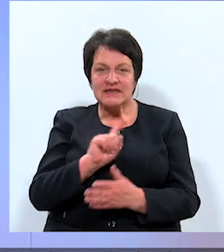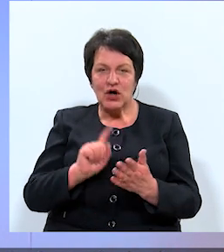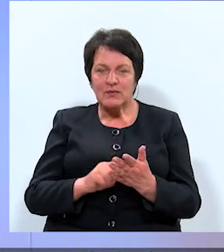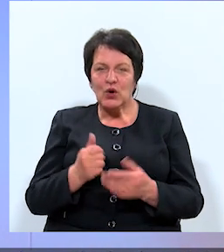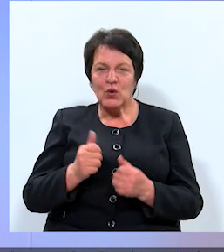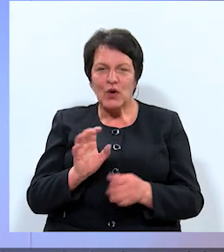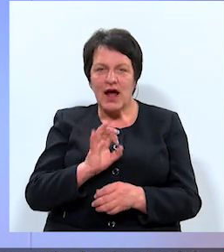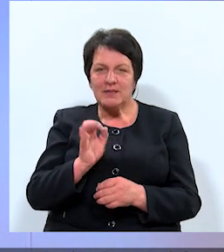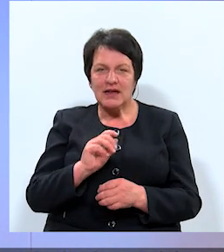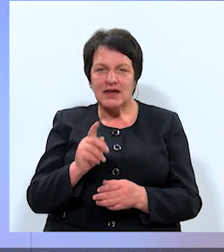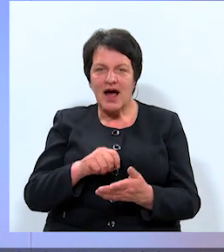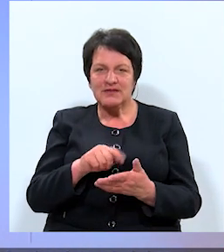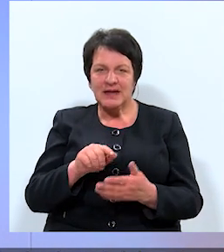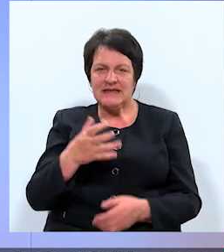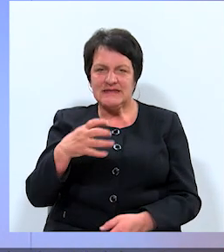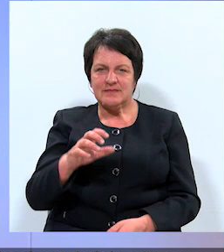jautājums. Kur atbildi jūs atzīmējat? C.